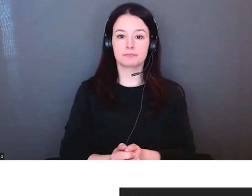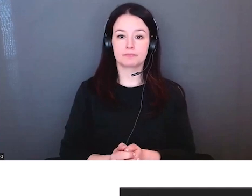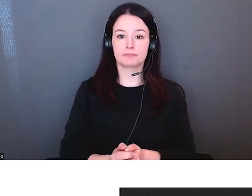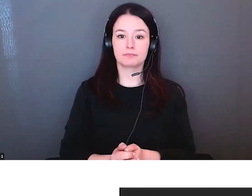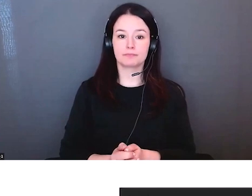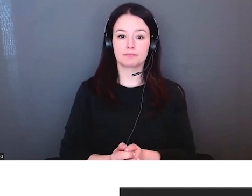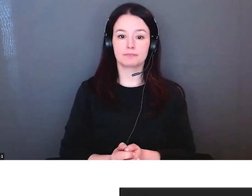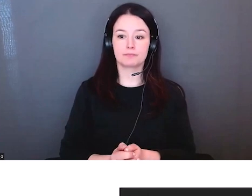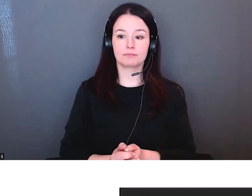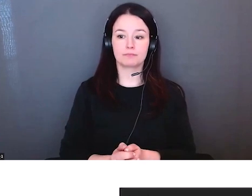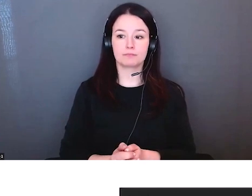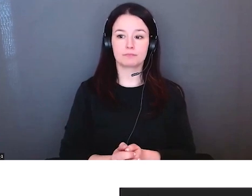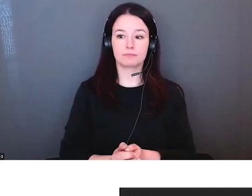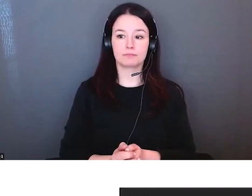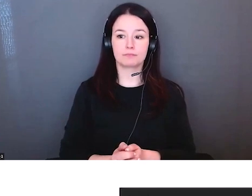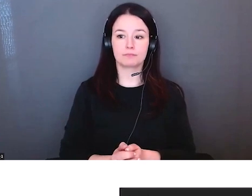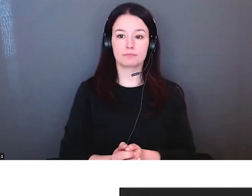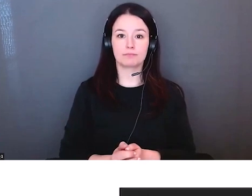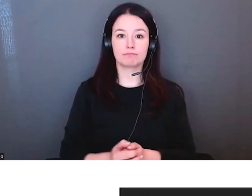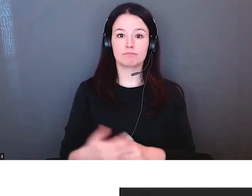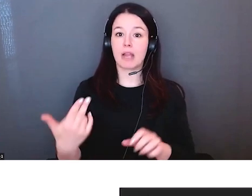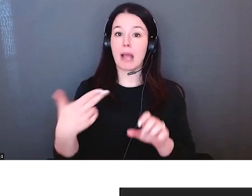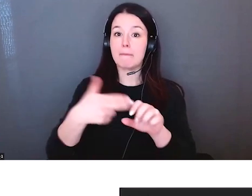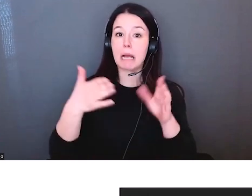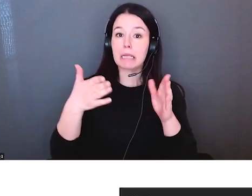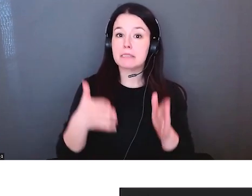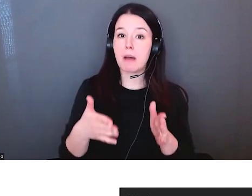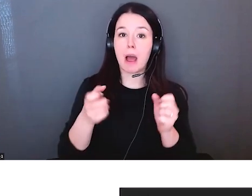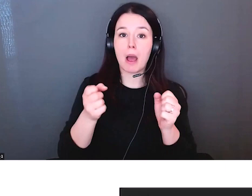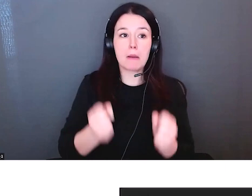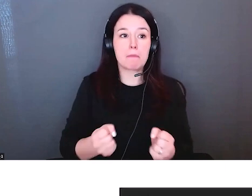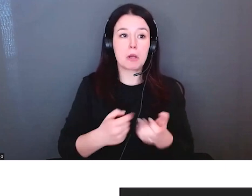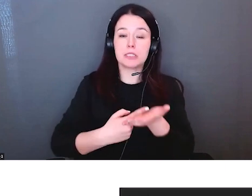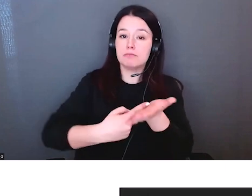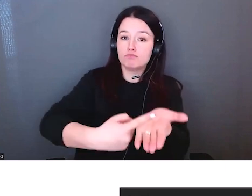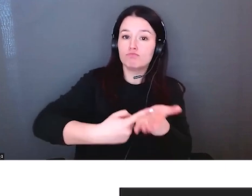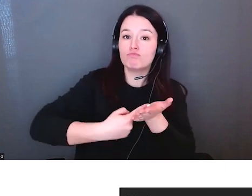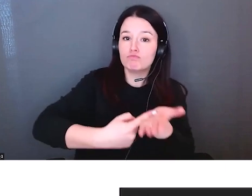simultanée vers le français, vers l'interprétation langue des signes,